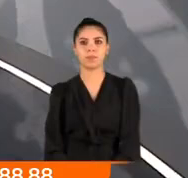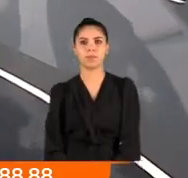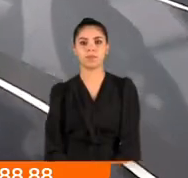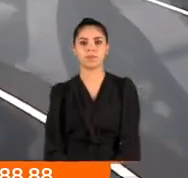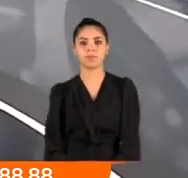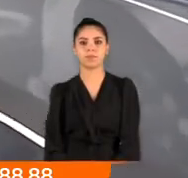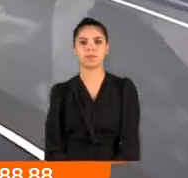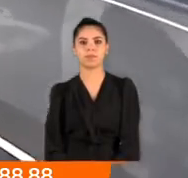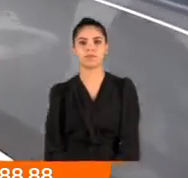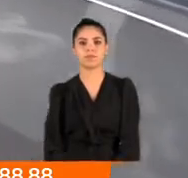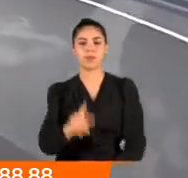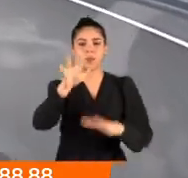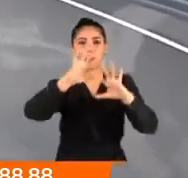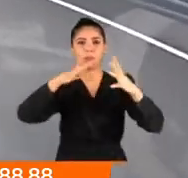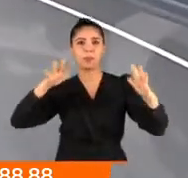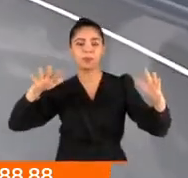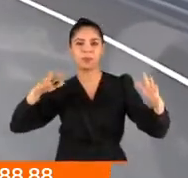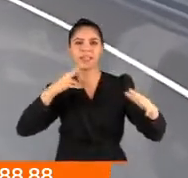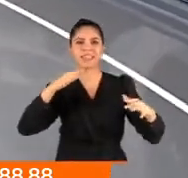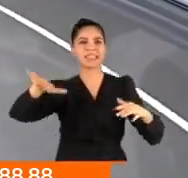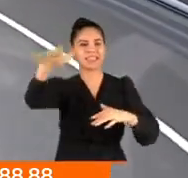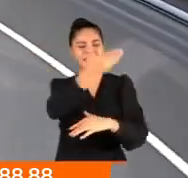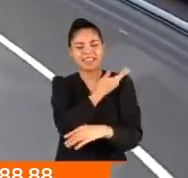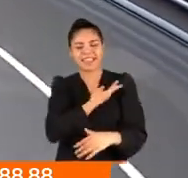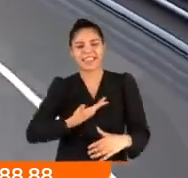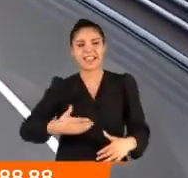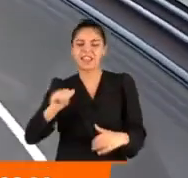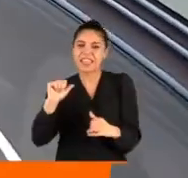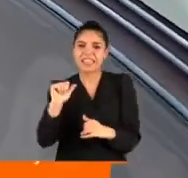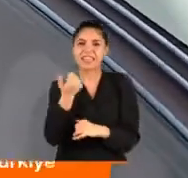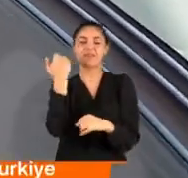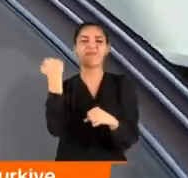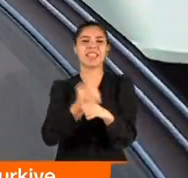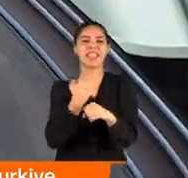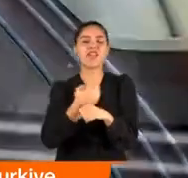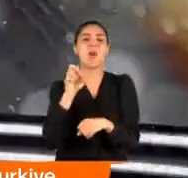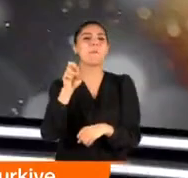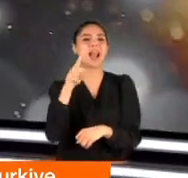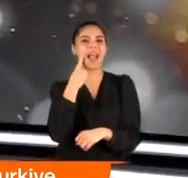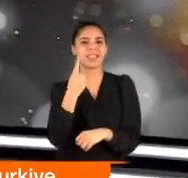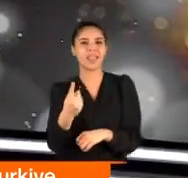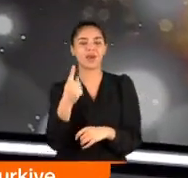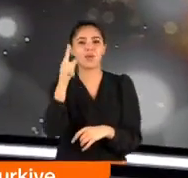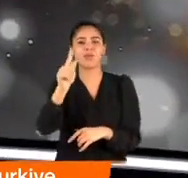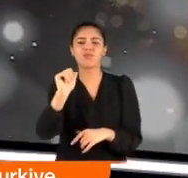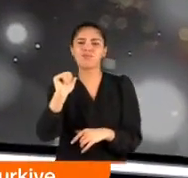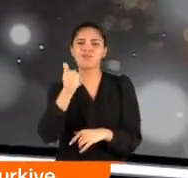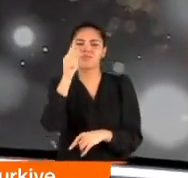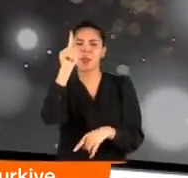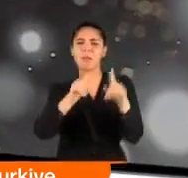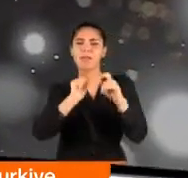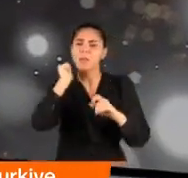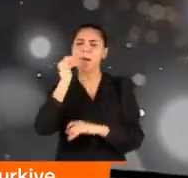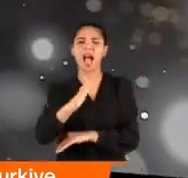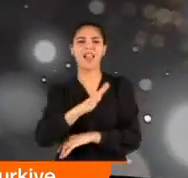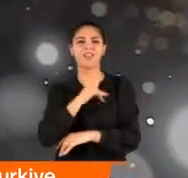Göz kamaştıran bu şıklık. Tüm kadınları cezbediyor. Çok değerli bir taş elbette pırlanta. Büyük bir servet değerinde olanlar da var